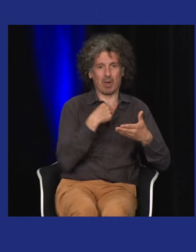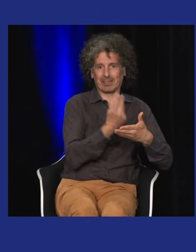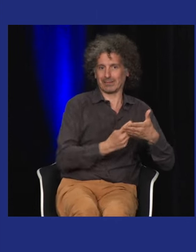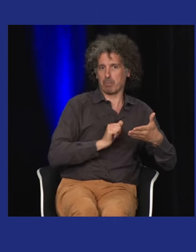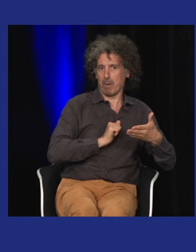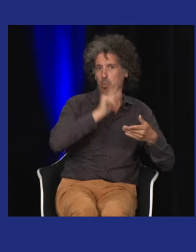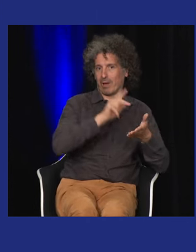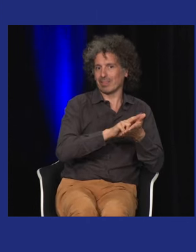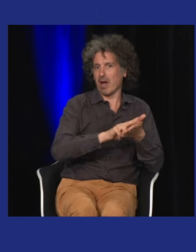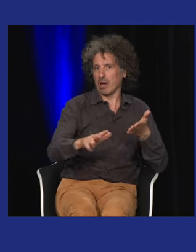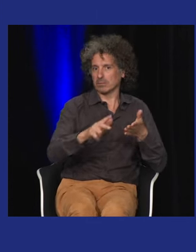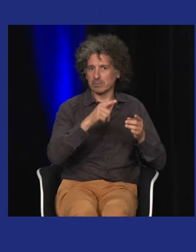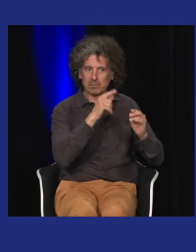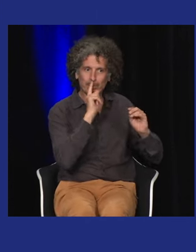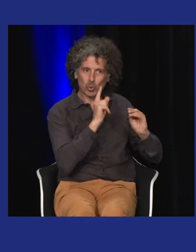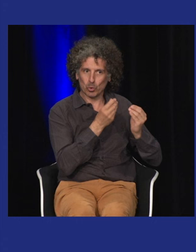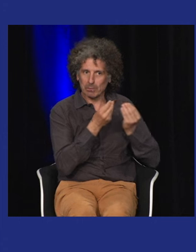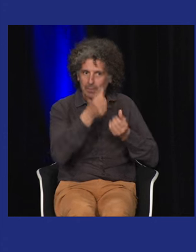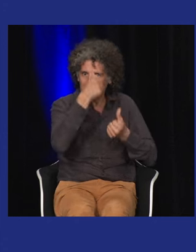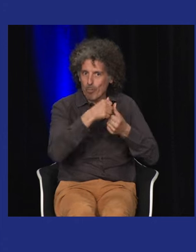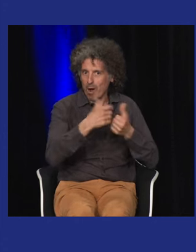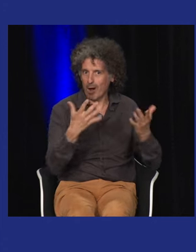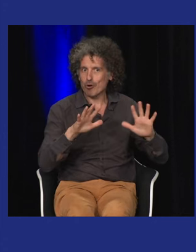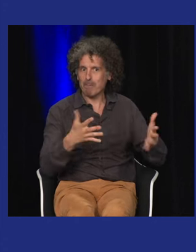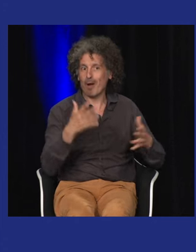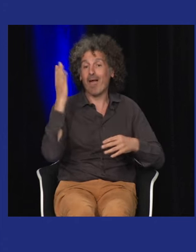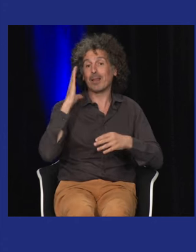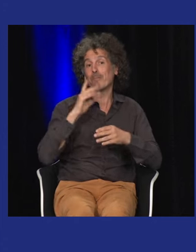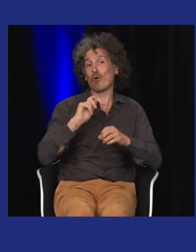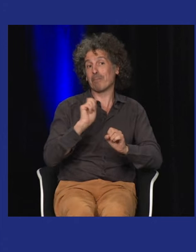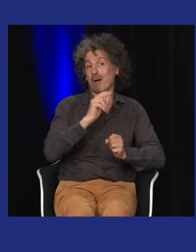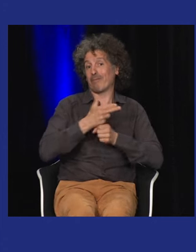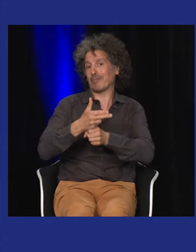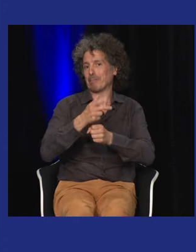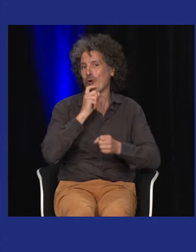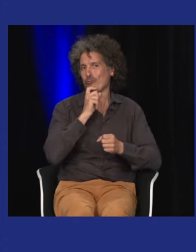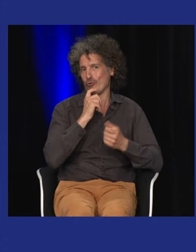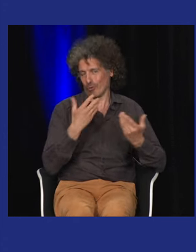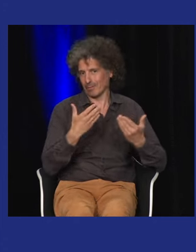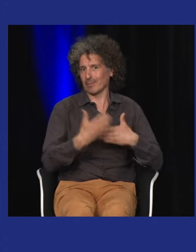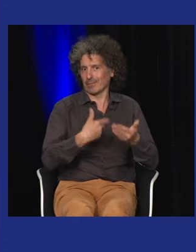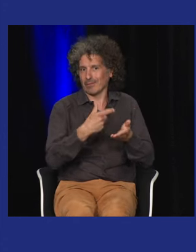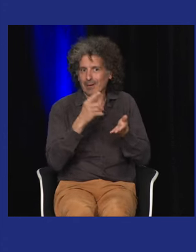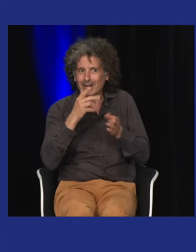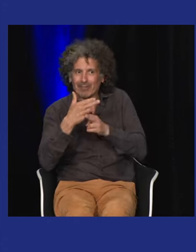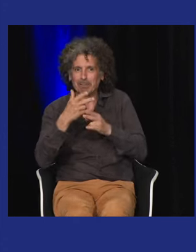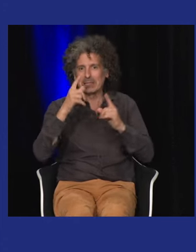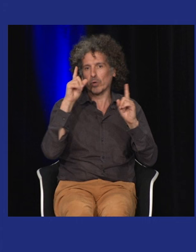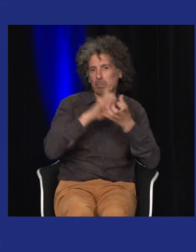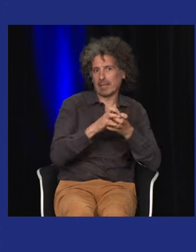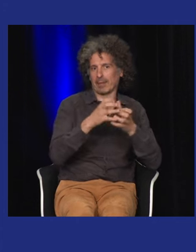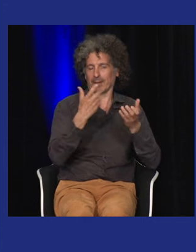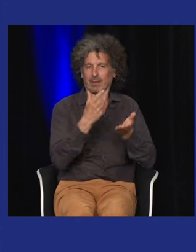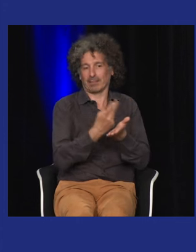ces manières en fait c'est moi qui ai fait des dessins pour garder trace de cette musicalité de la pièce parce que c'est vrai qu'à l'époque il n avait pas